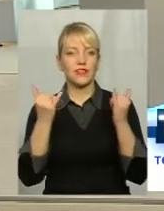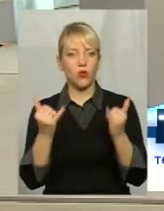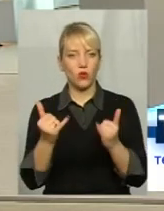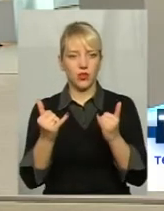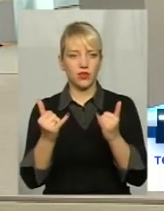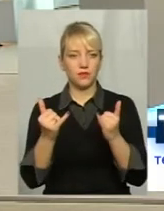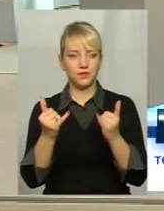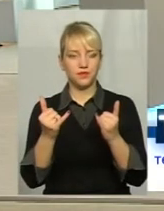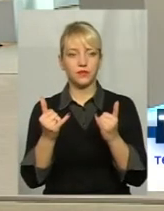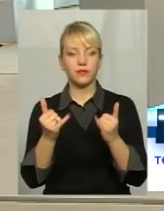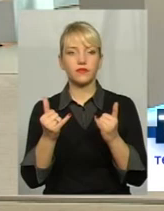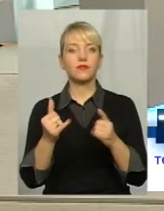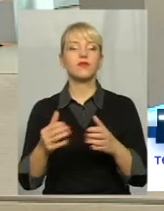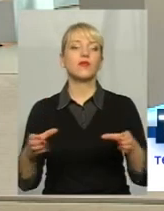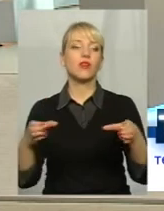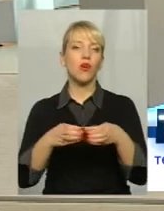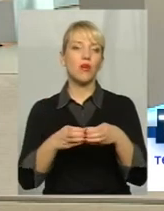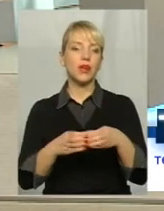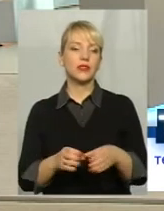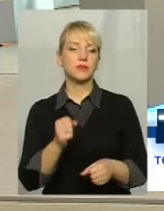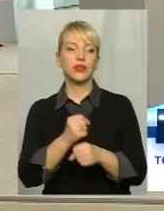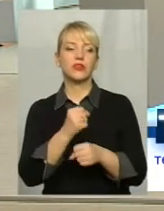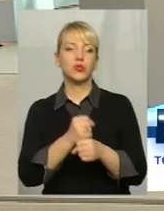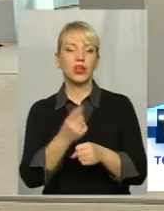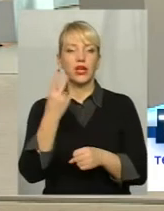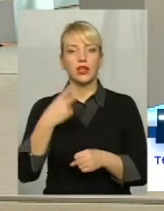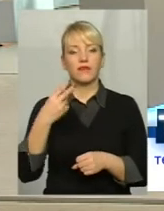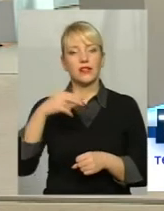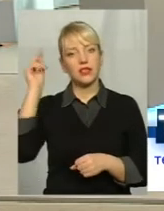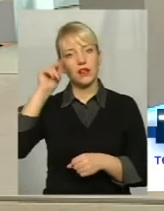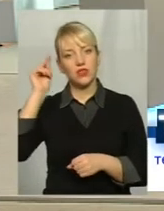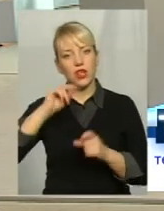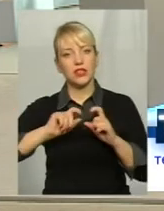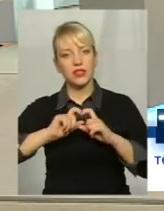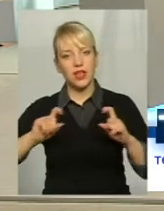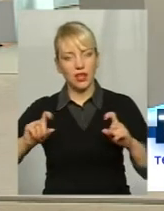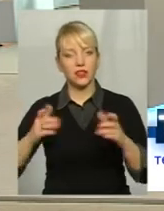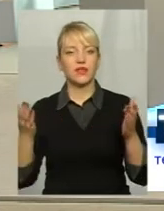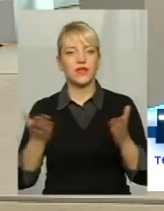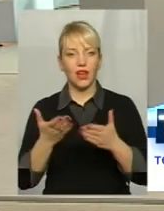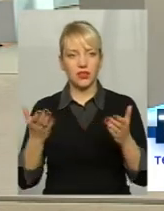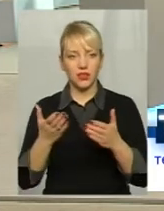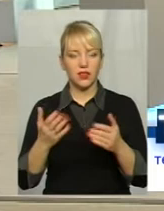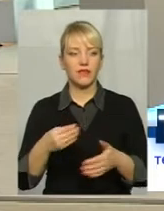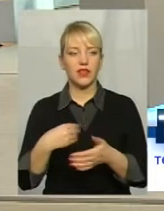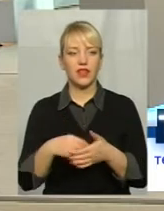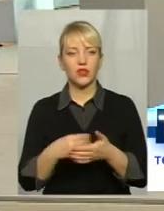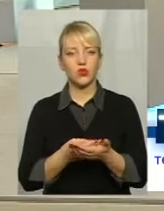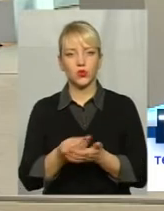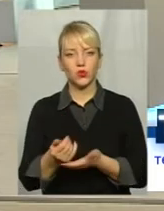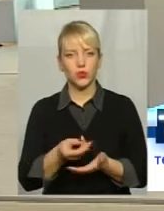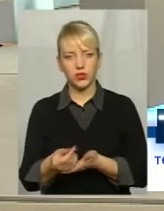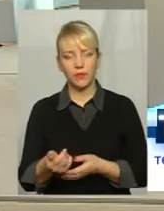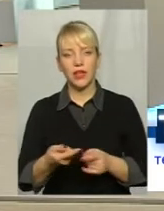Сьогодні в громаді працює 20 навчальних закладів Які фінансуються, ви